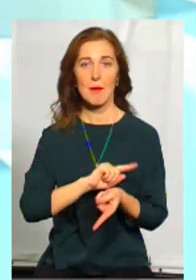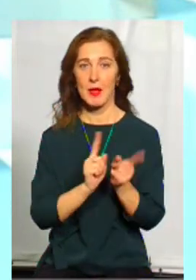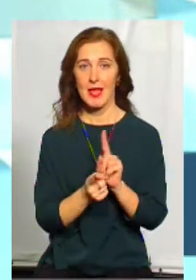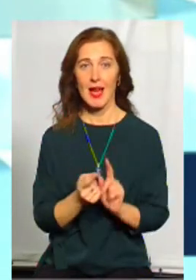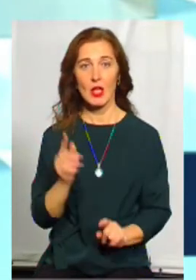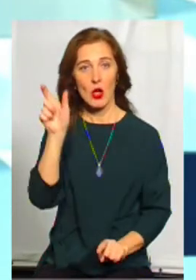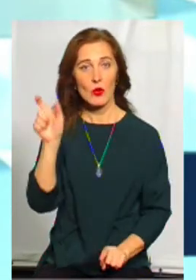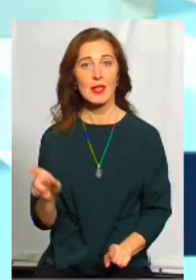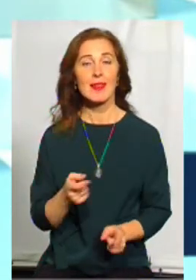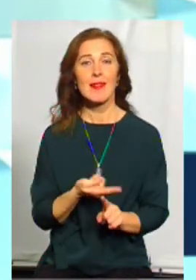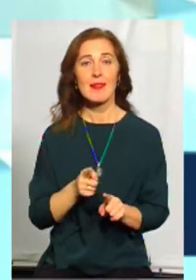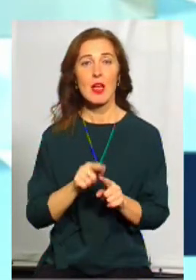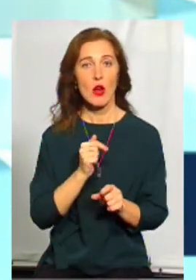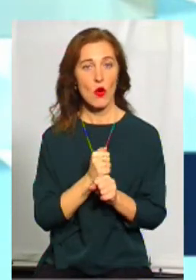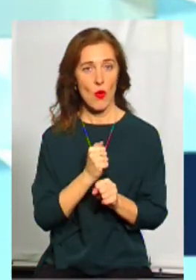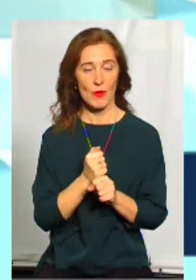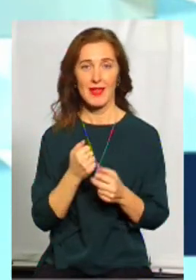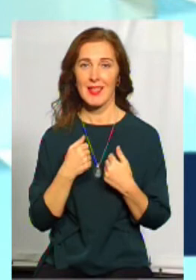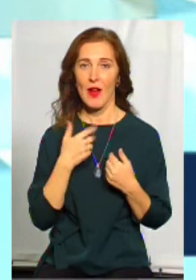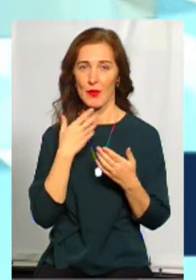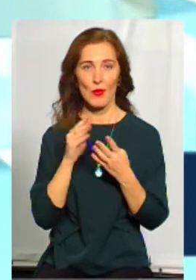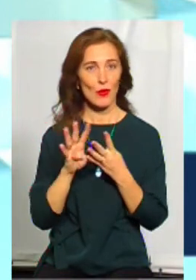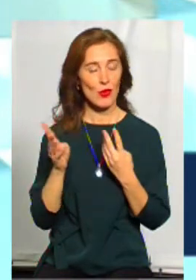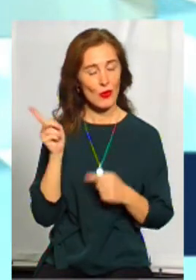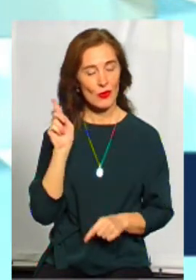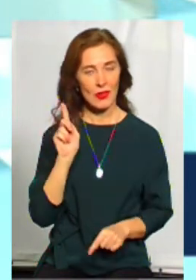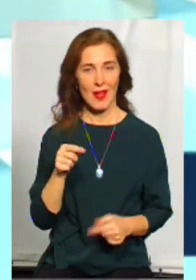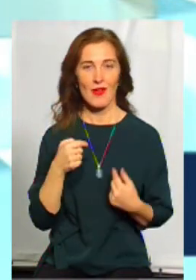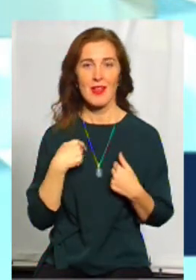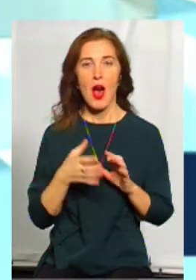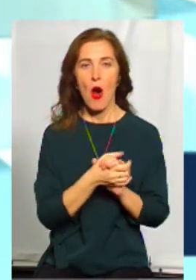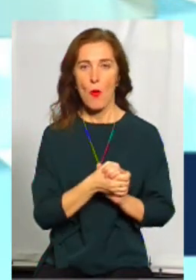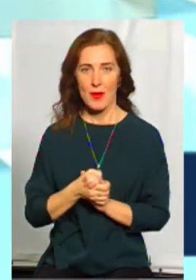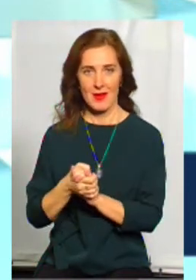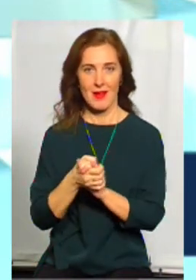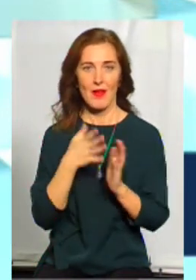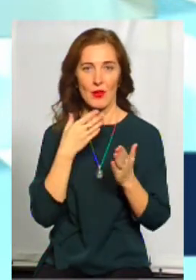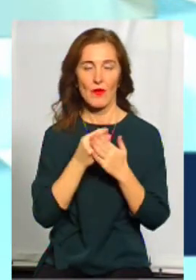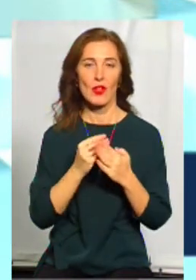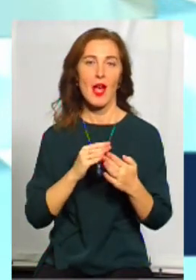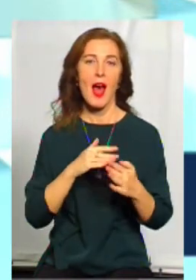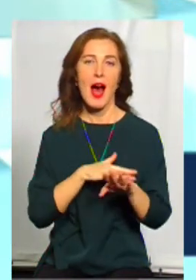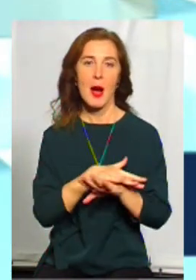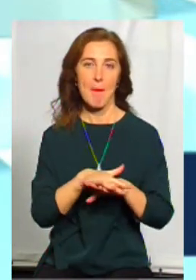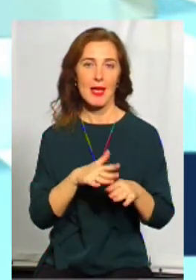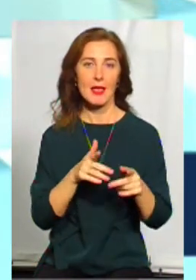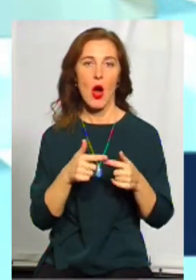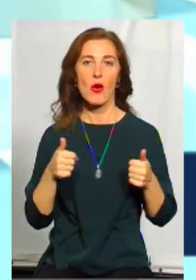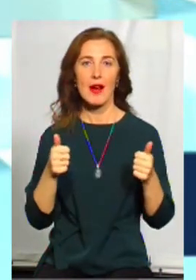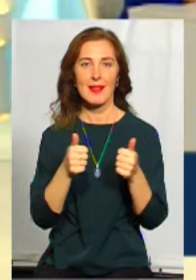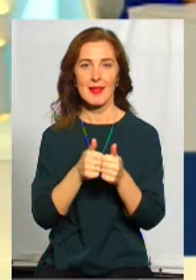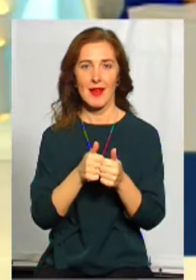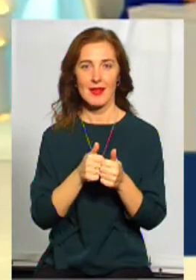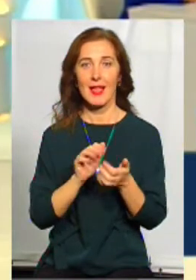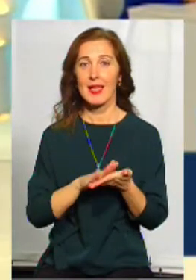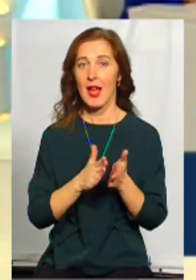вона це робить. Я, в свою чергу, знаю, що я об'єднала навколо себе в своїй громадській організації і налагодила